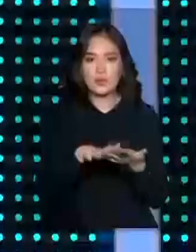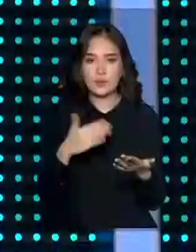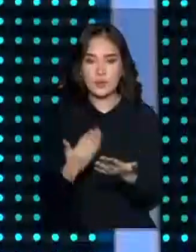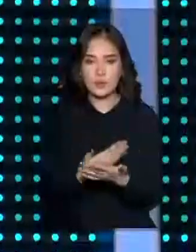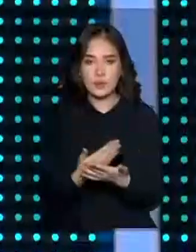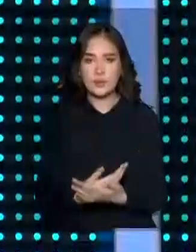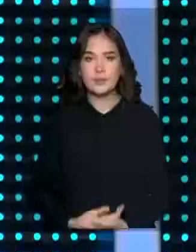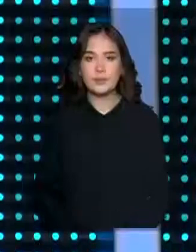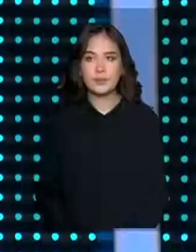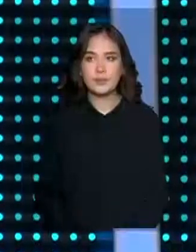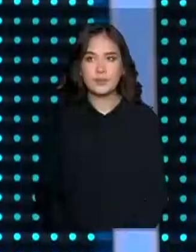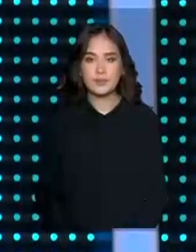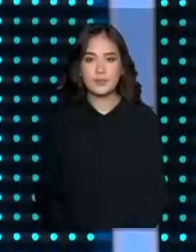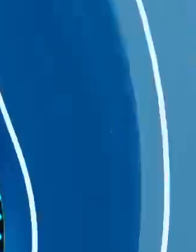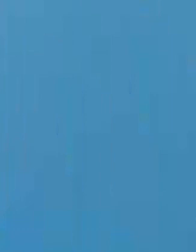жағы астырамыз.